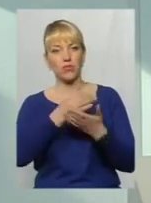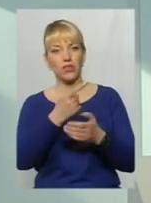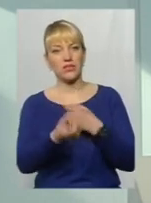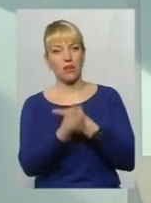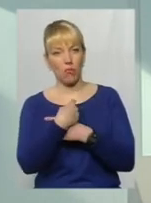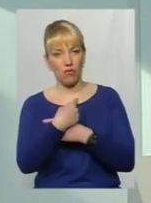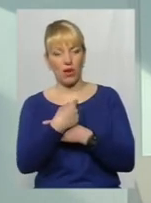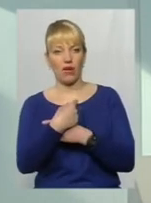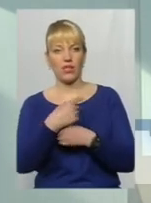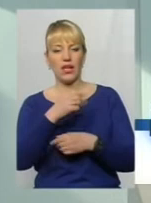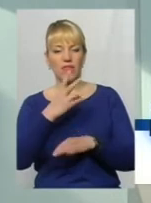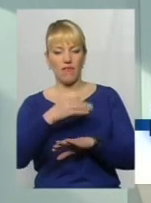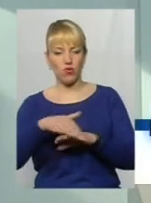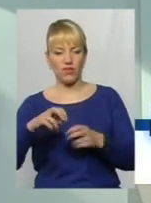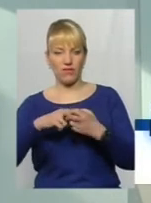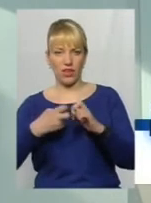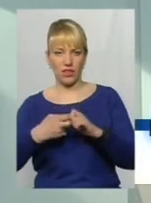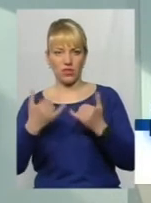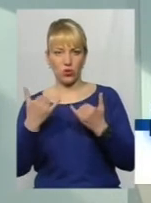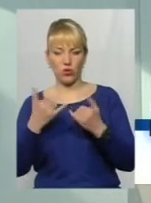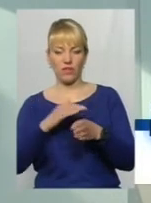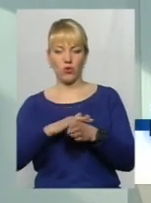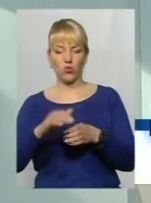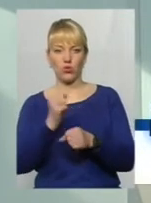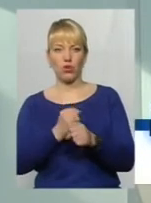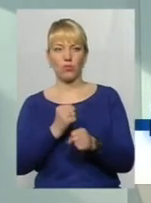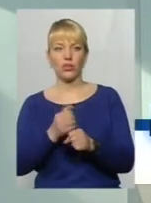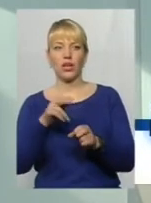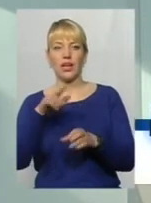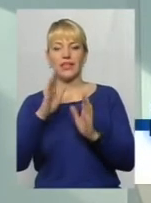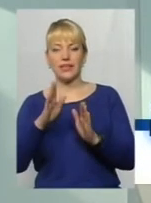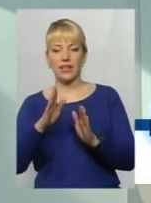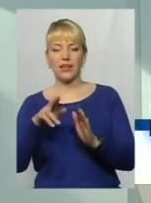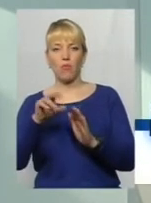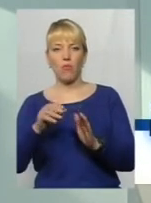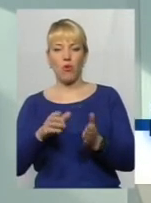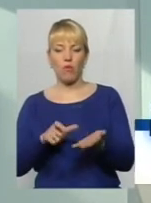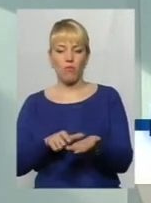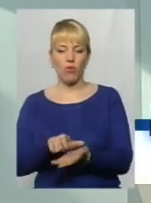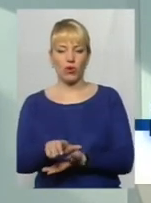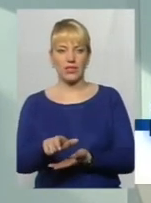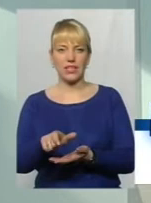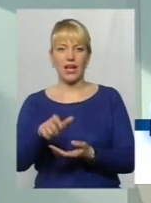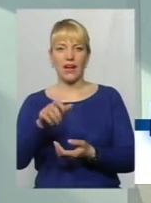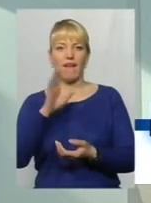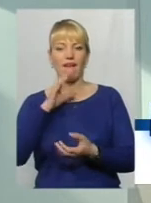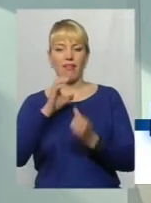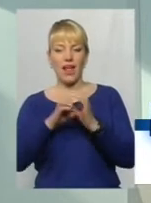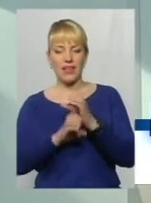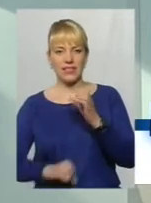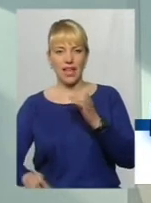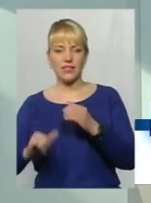Франка. На сьогоднішній день виконуються роботи тільки по прокладанню лівневої каналізації і